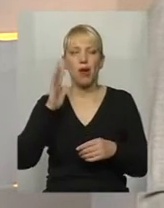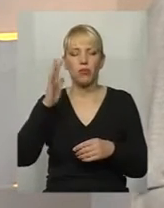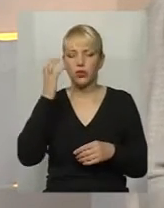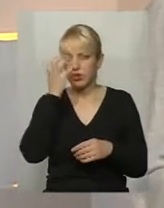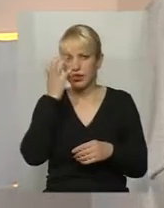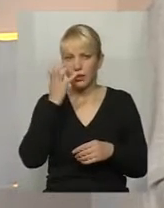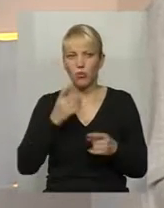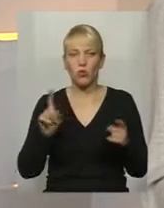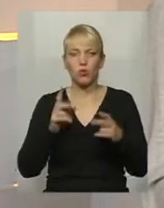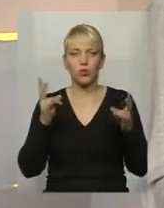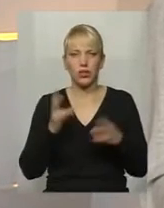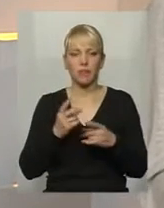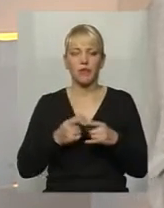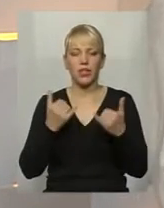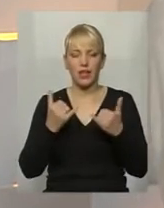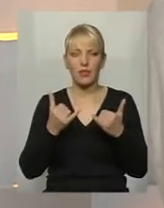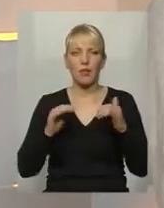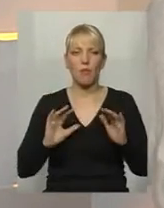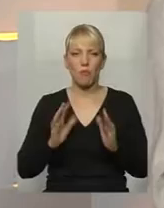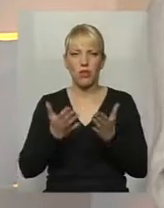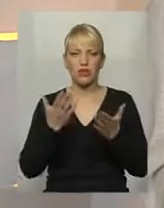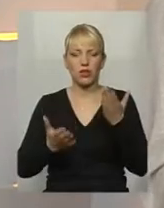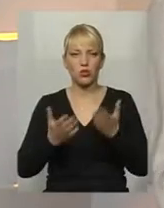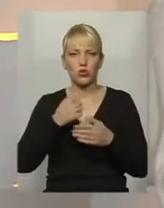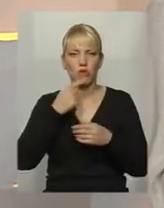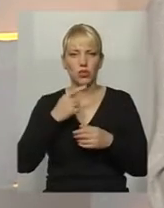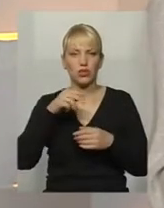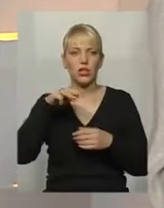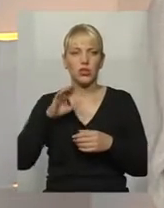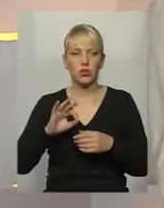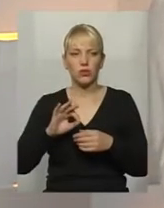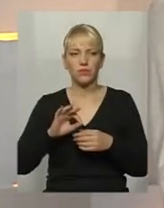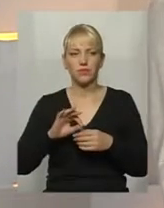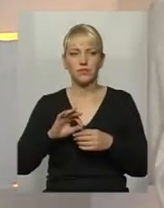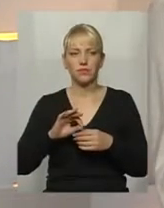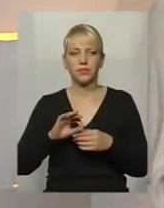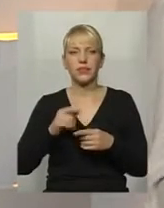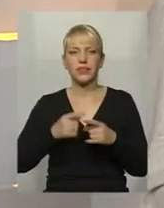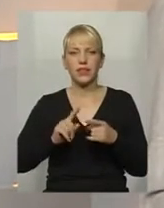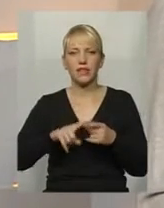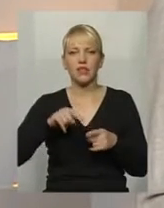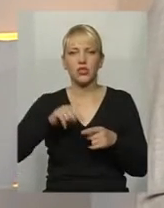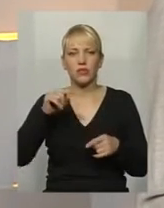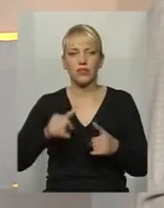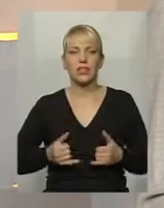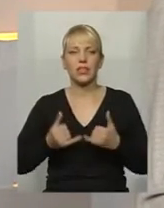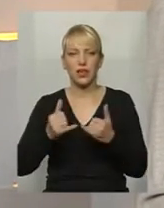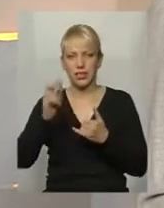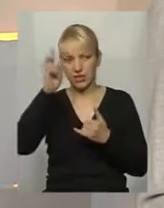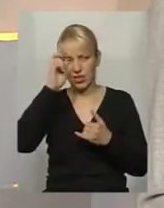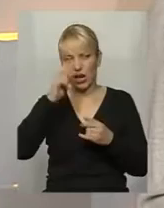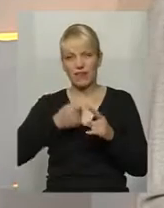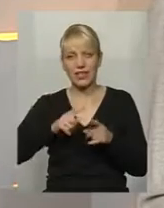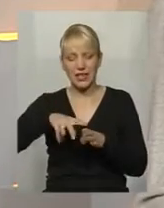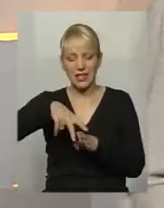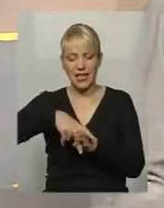Через те, що на даний момент, якщо взяти в певний мір, відчувається для держави це певний тягар,